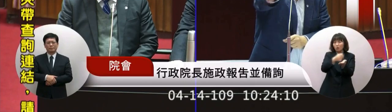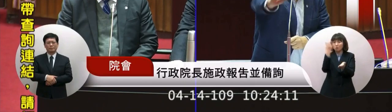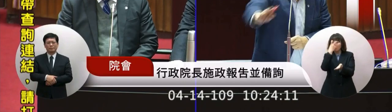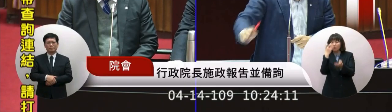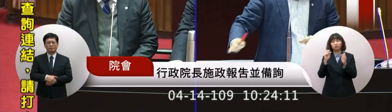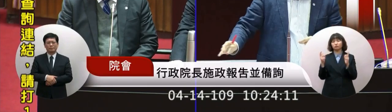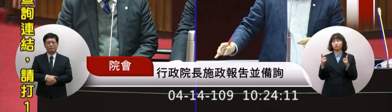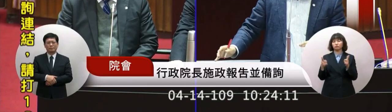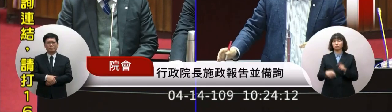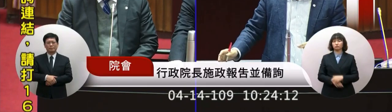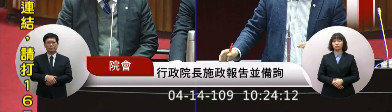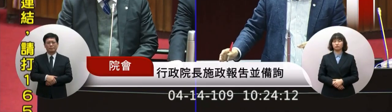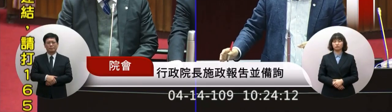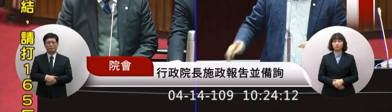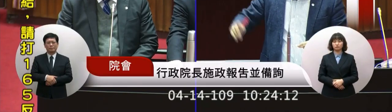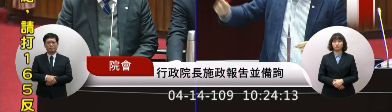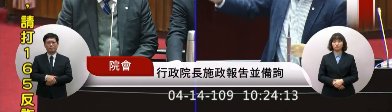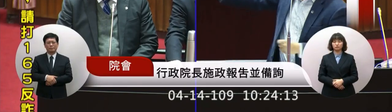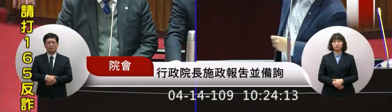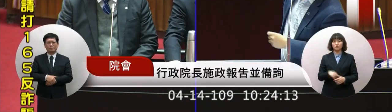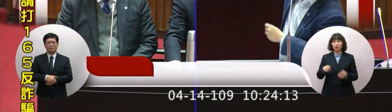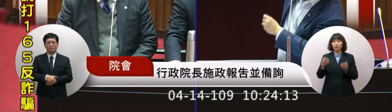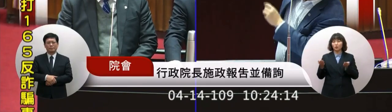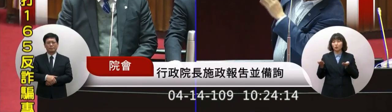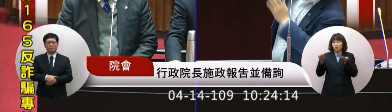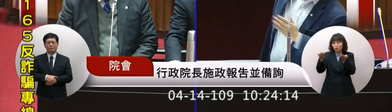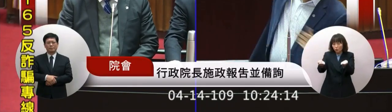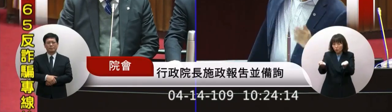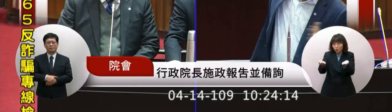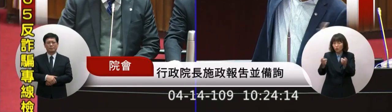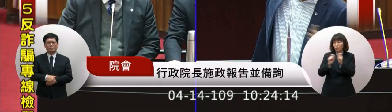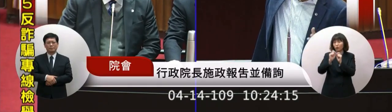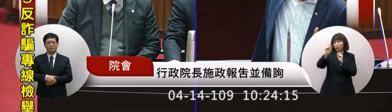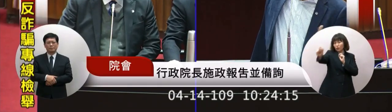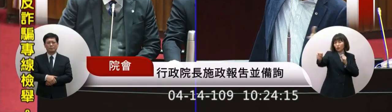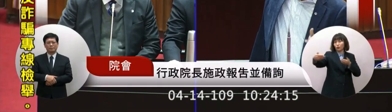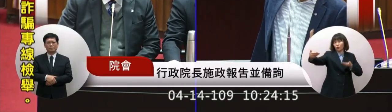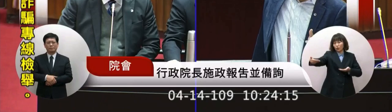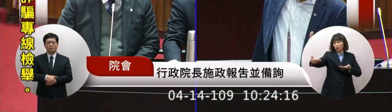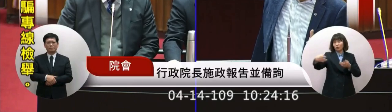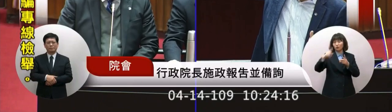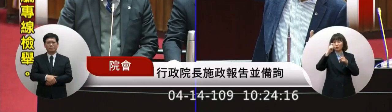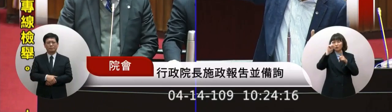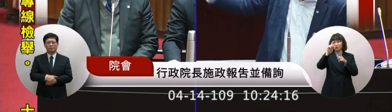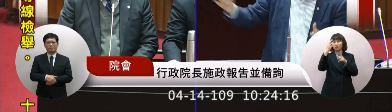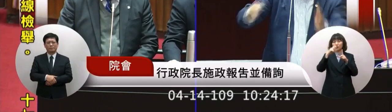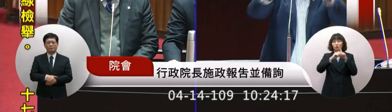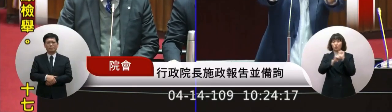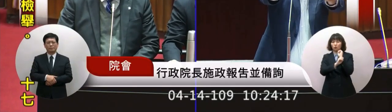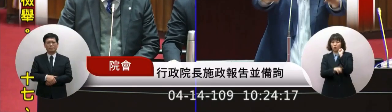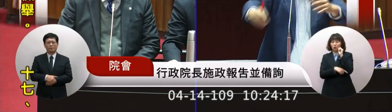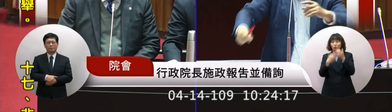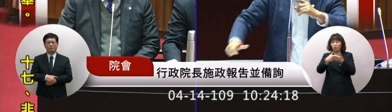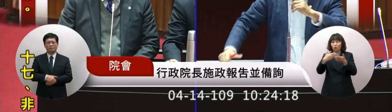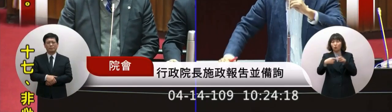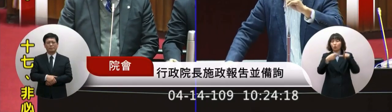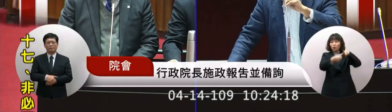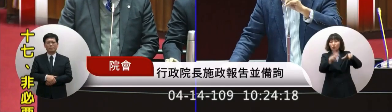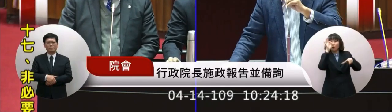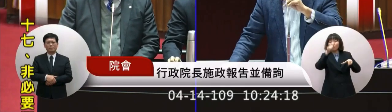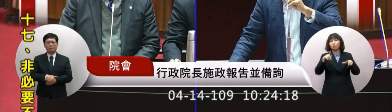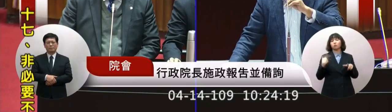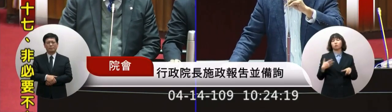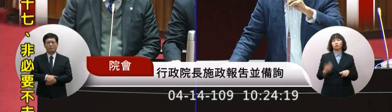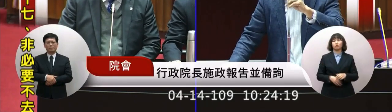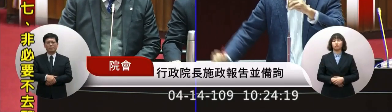沒有這種事匯船是很橫的 你也不知道 幾十公尺這桌我沒拿出來 因為有舊